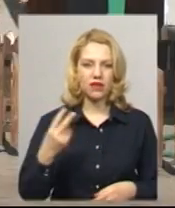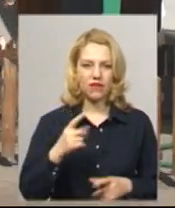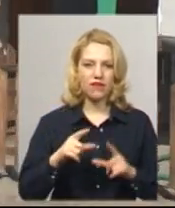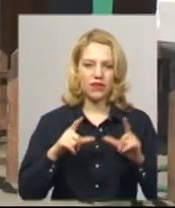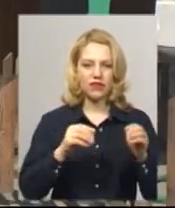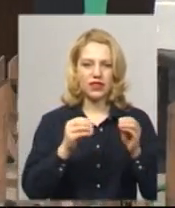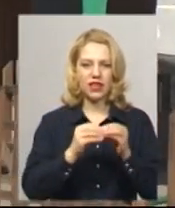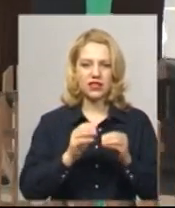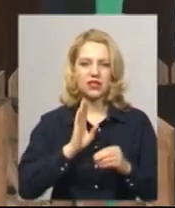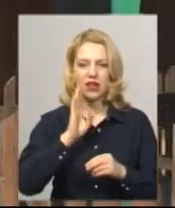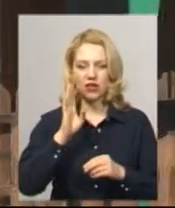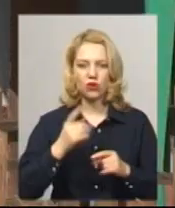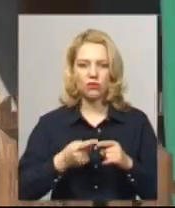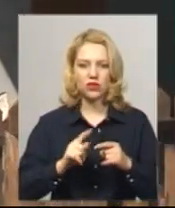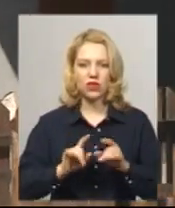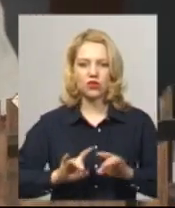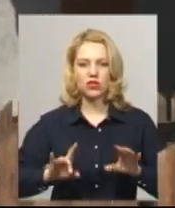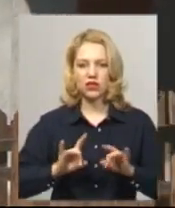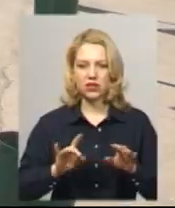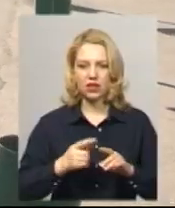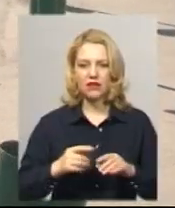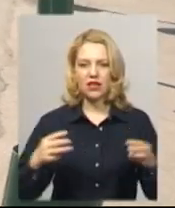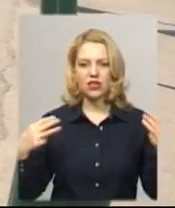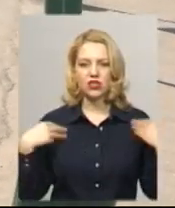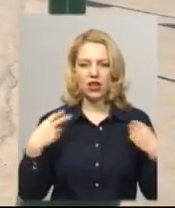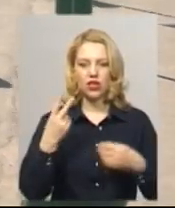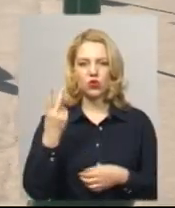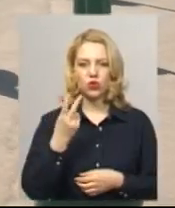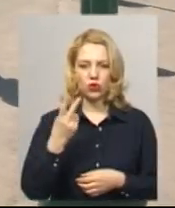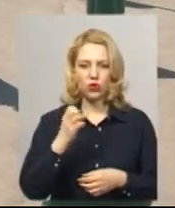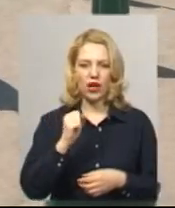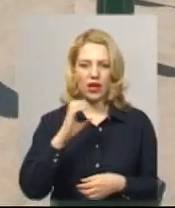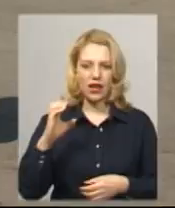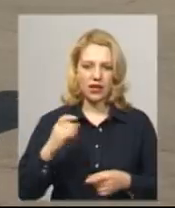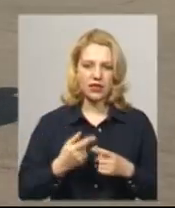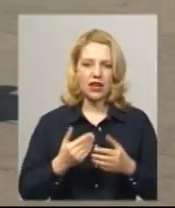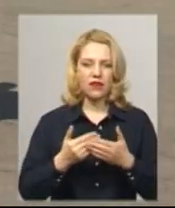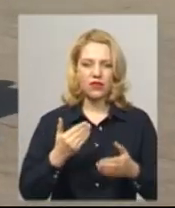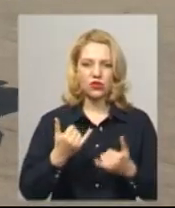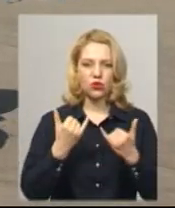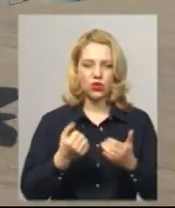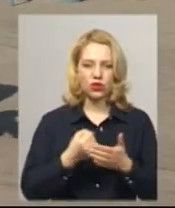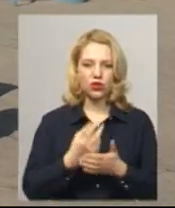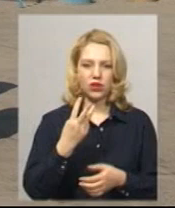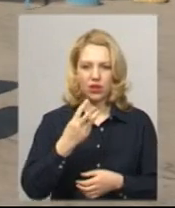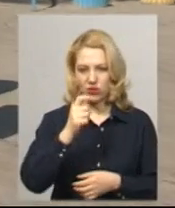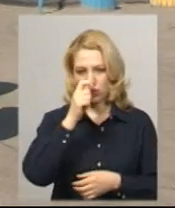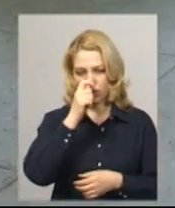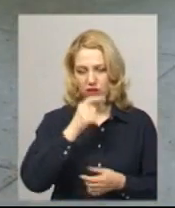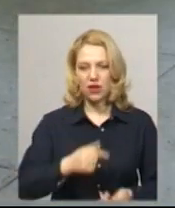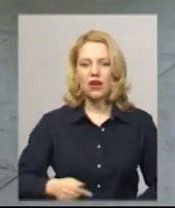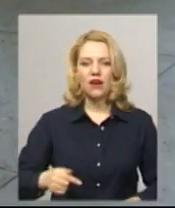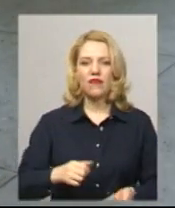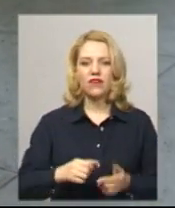.40 ранку. Про це Суспільному сказала начальниця другої автостанції Неля Соловей. За її словами, від сьогодні до 3 квітня, відповідно до постанови